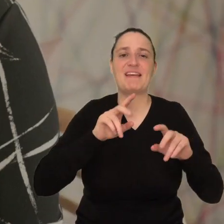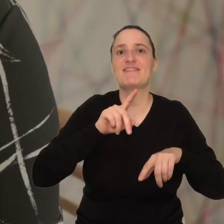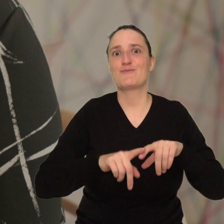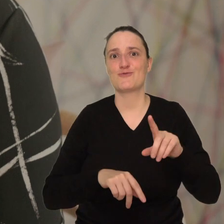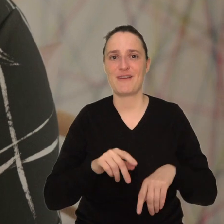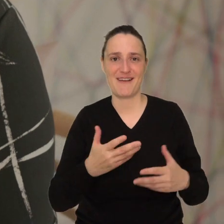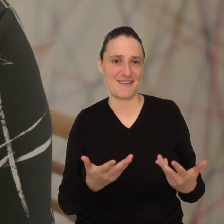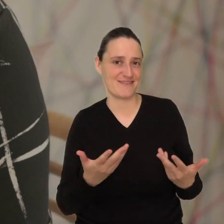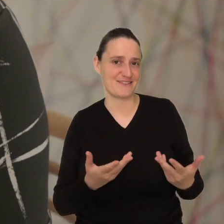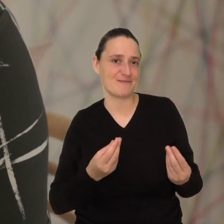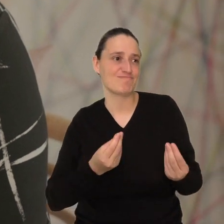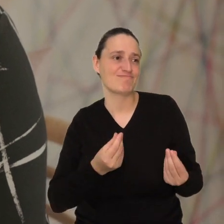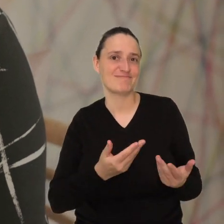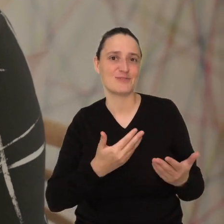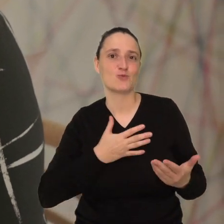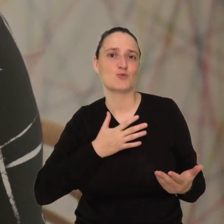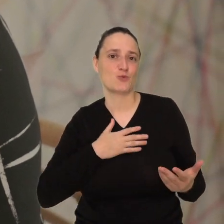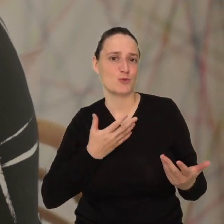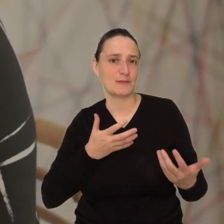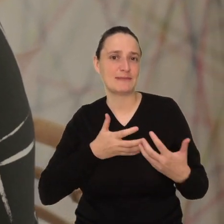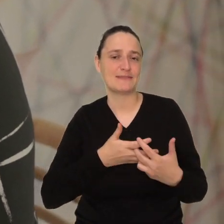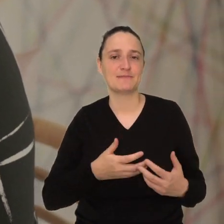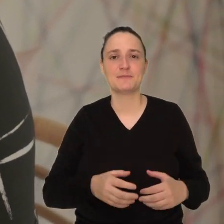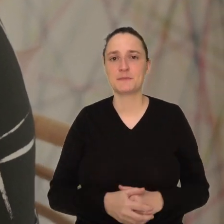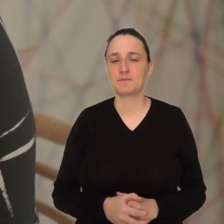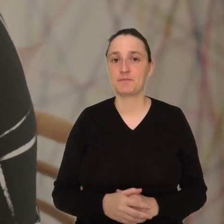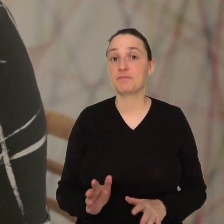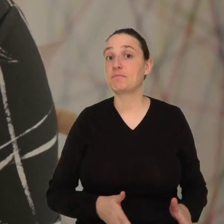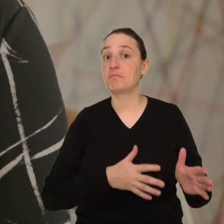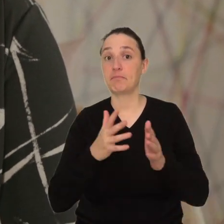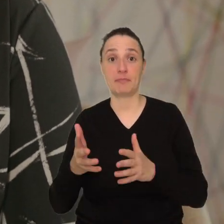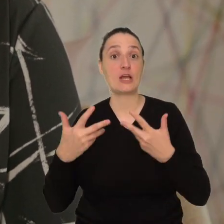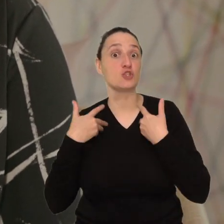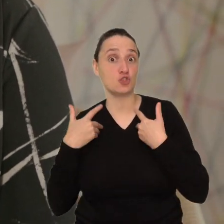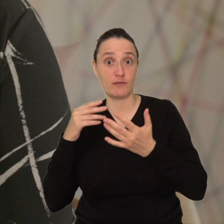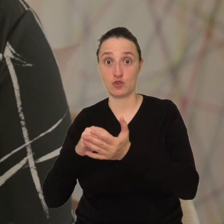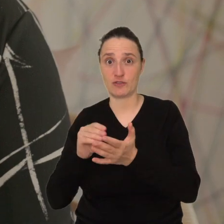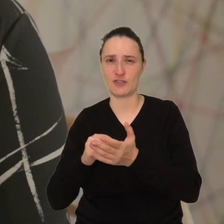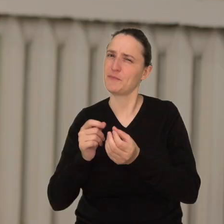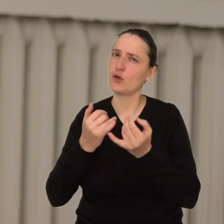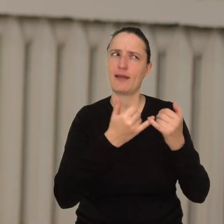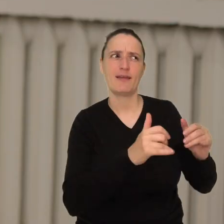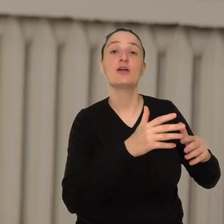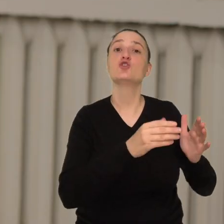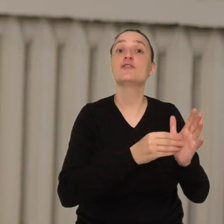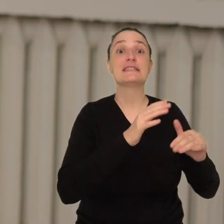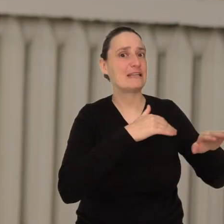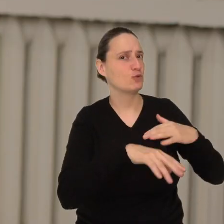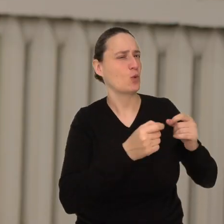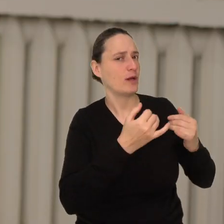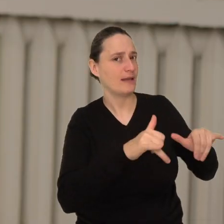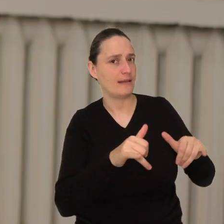Doświadczenie życiowe. To nie jest do końca to samo, co doświadczenie zawodowe, ponieważ